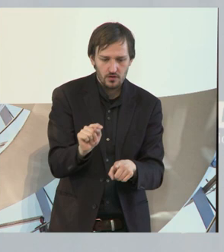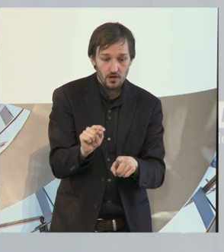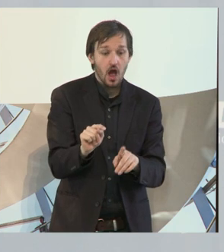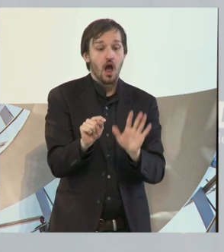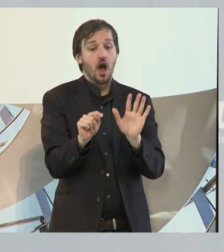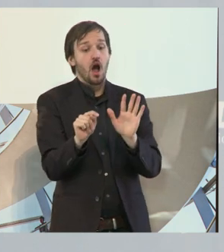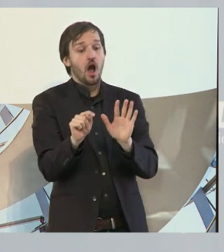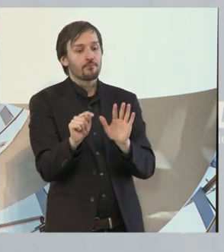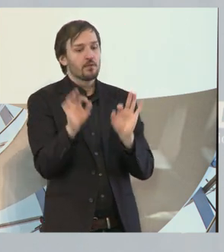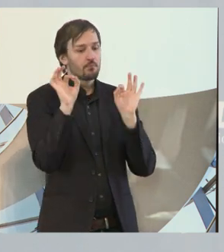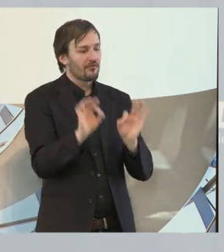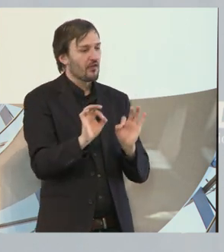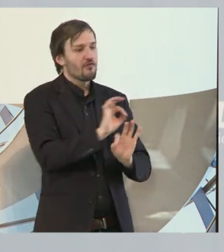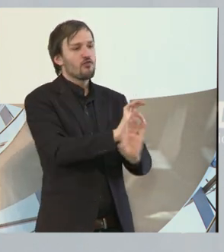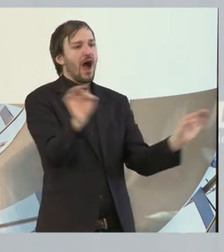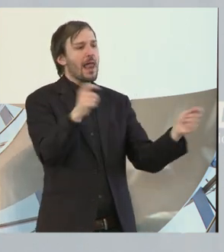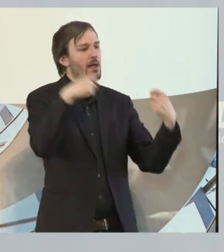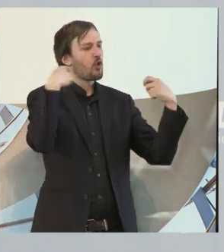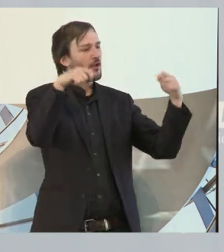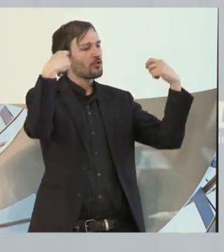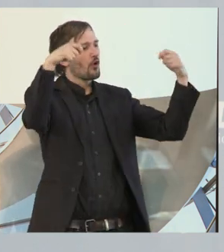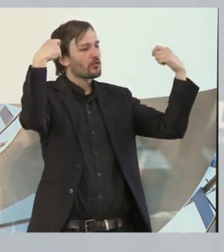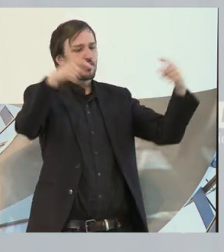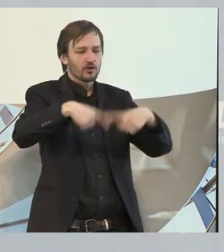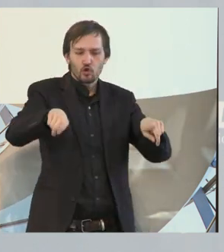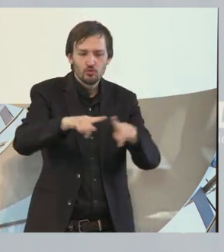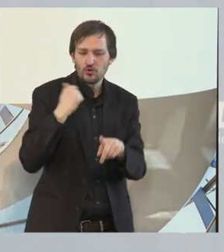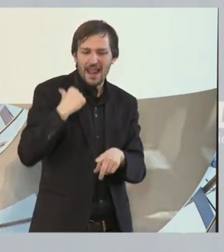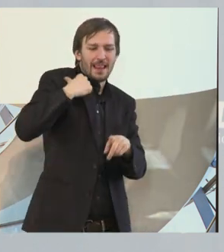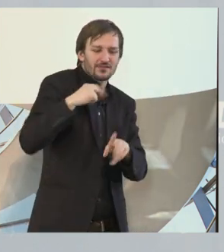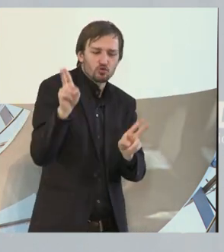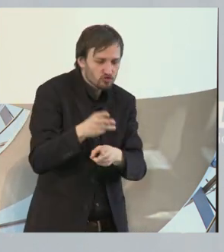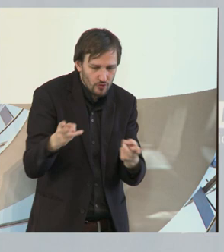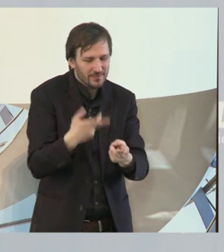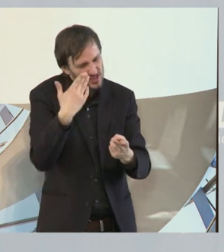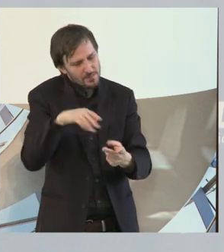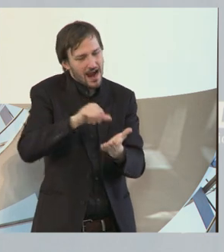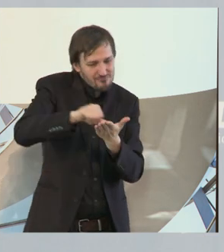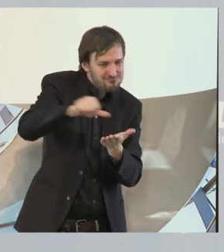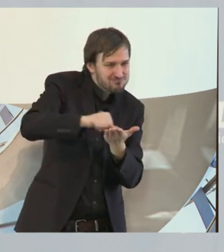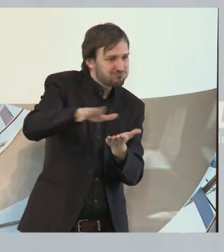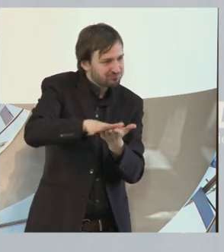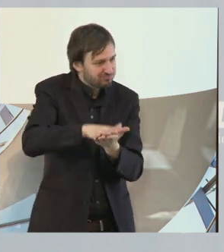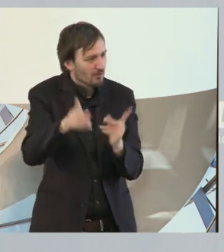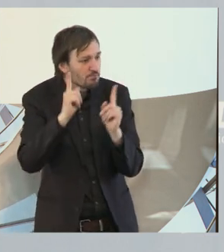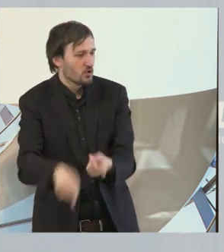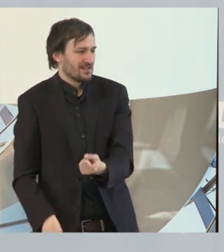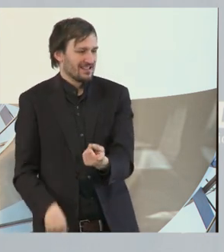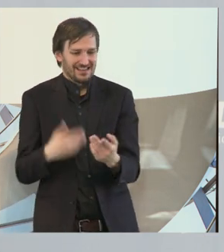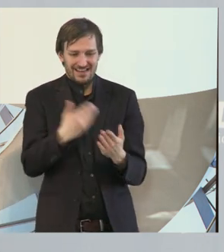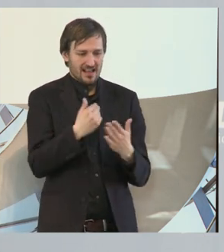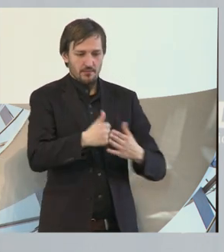dass am Ende alles für alle teurer wird, dann werden die Kommunen nicht entlastet, sondern belastet. So. Und deshalb sind wir in der Frage,